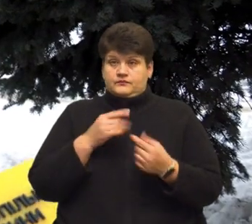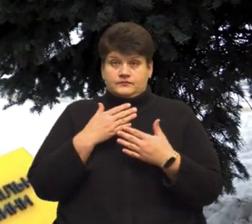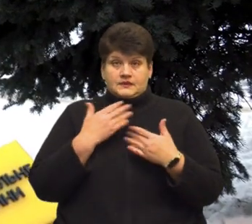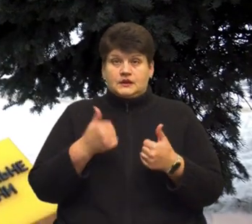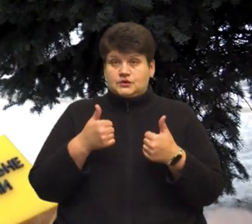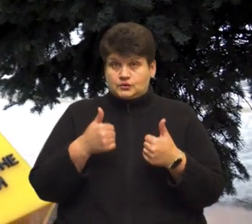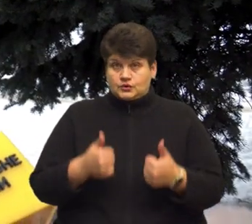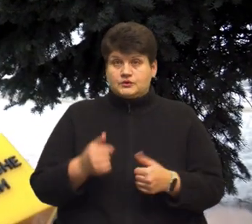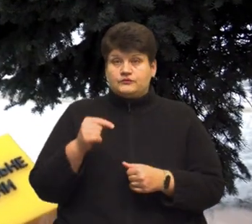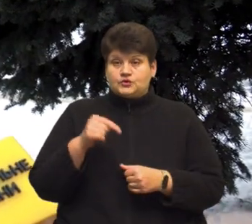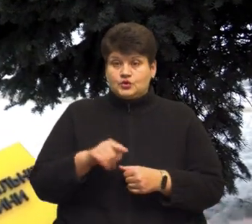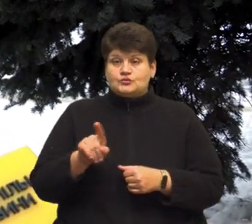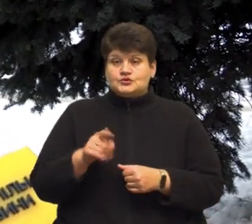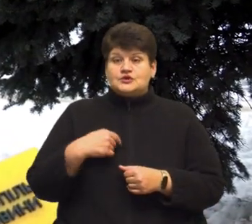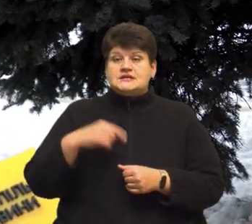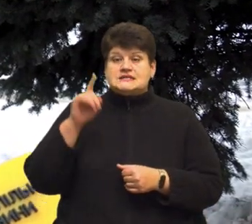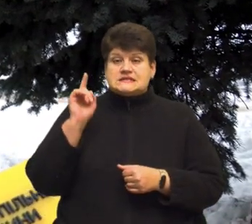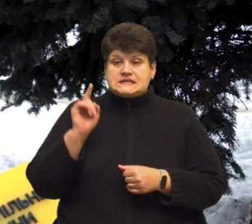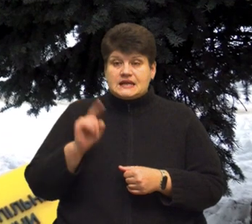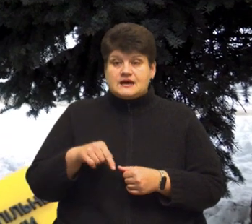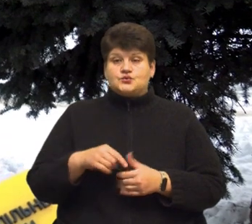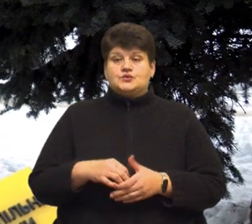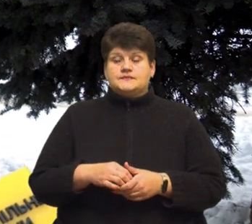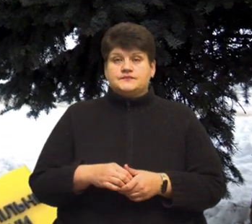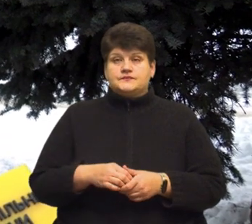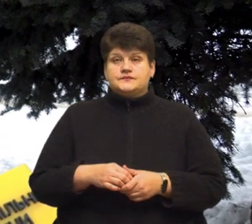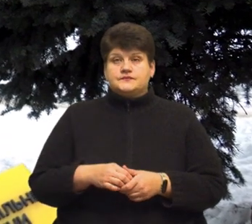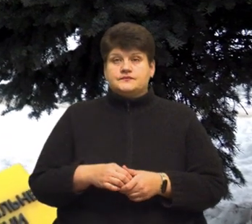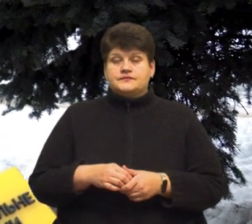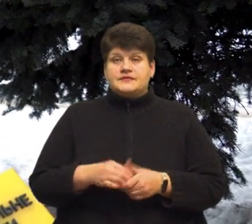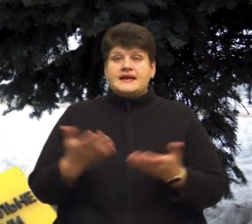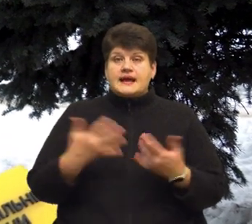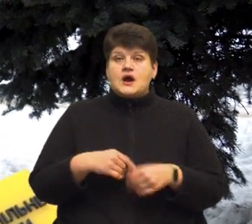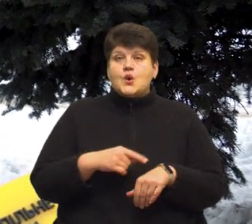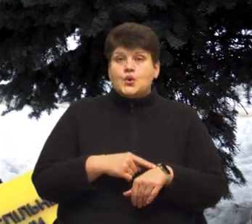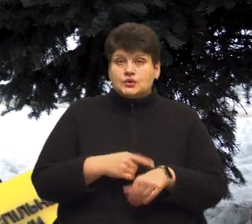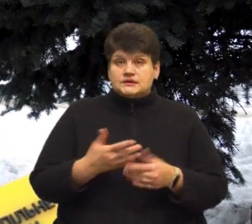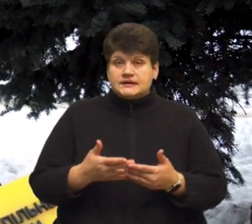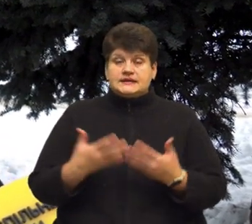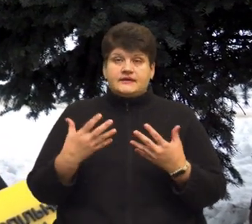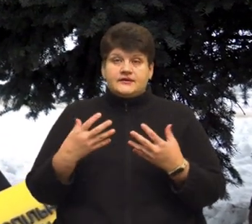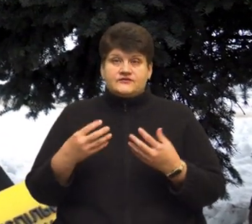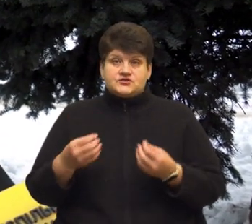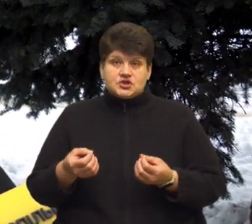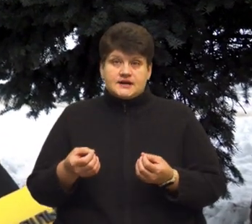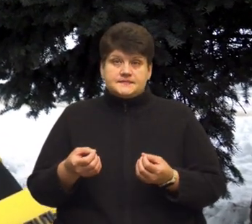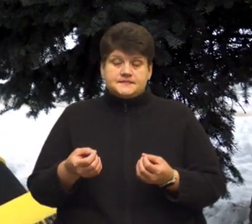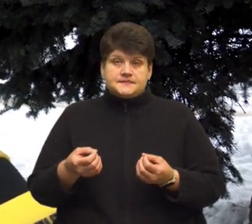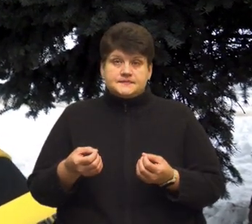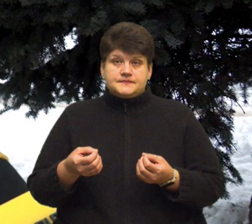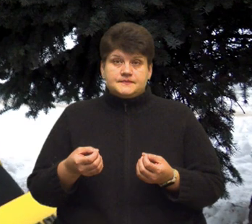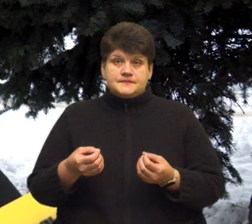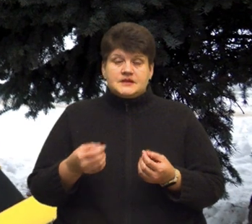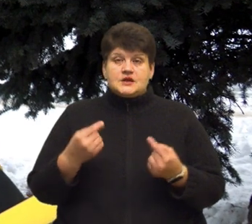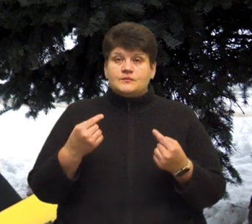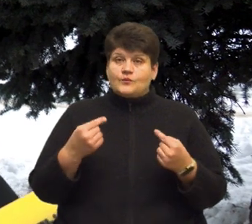знають, яка година, і вже зовсім